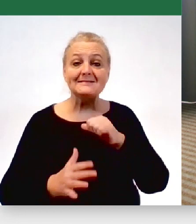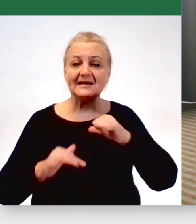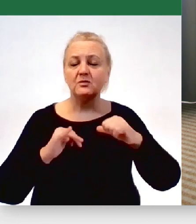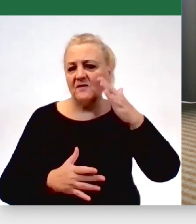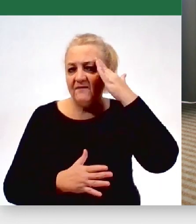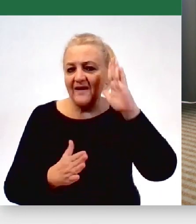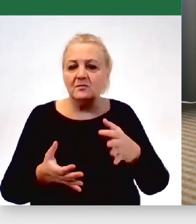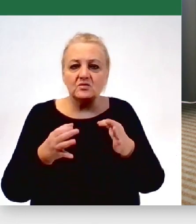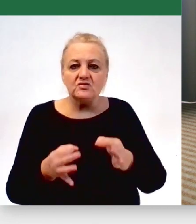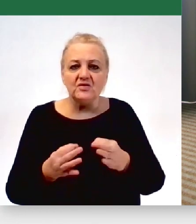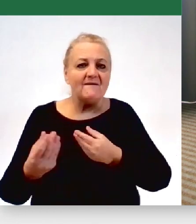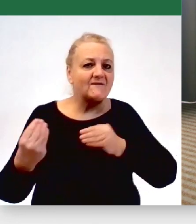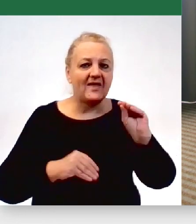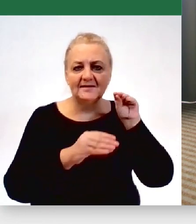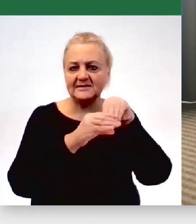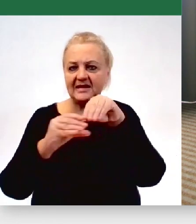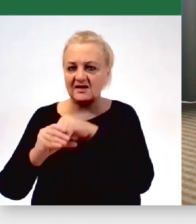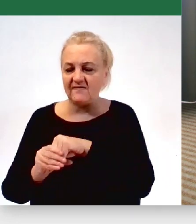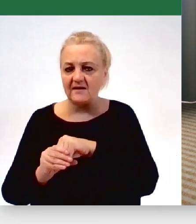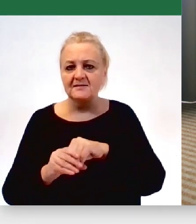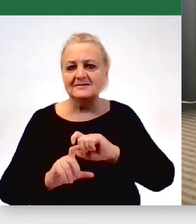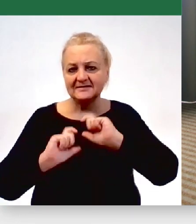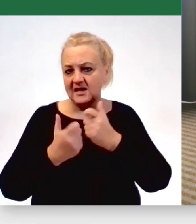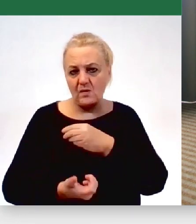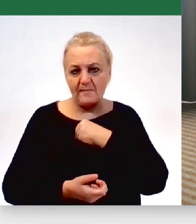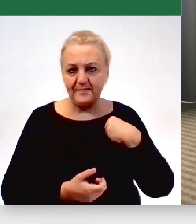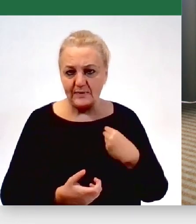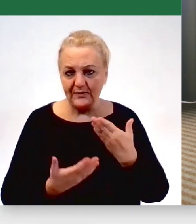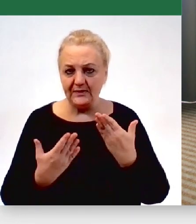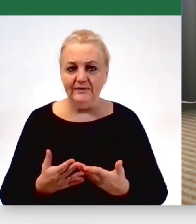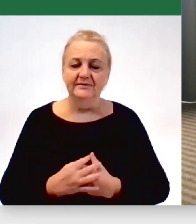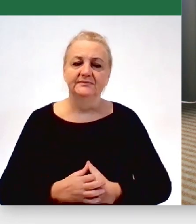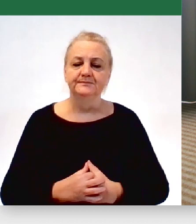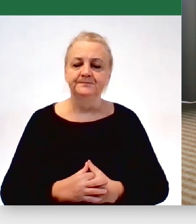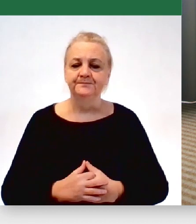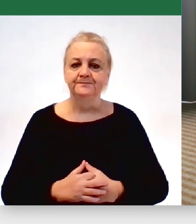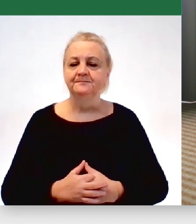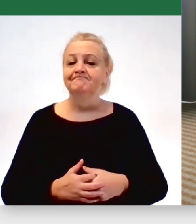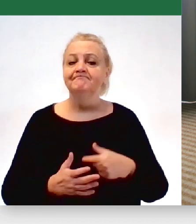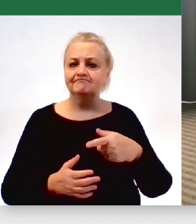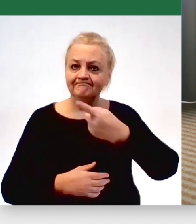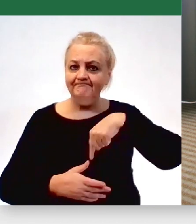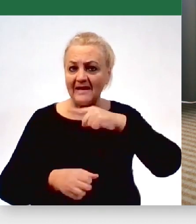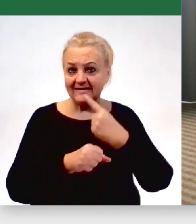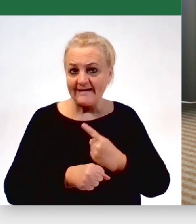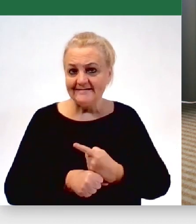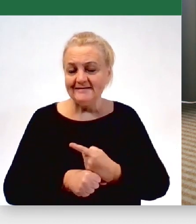dziś największym inwestorem w kraju i od naszych decyzji